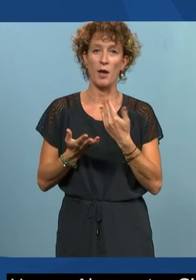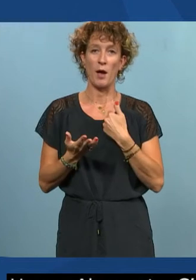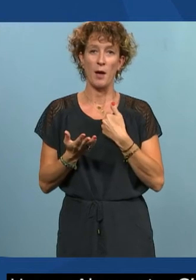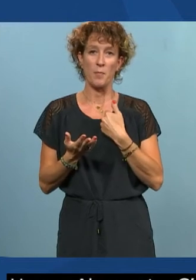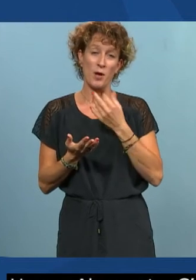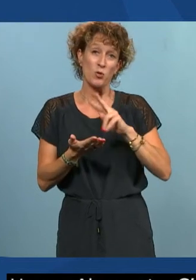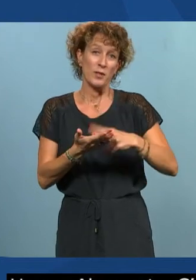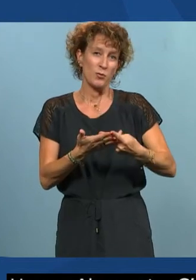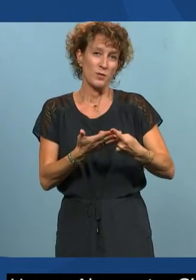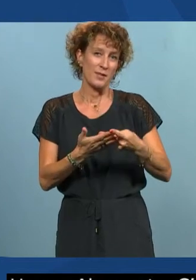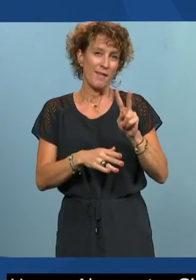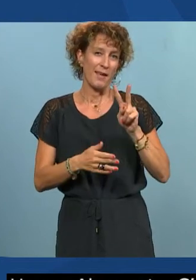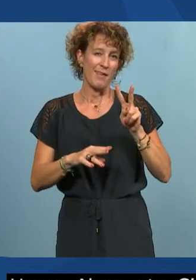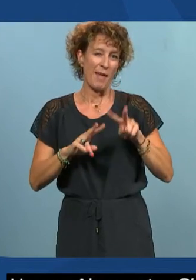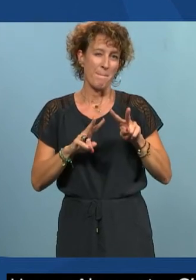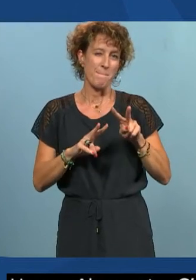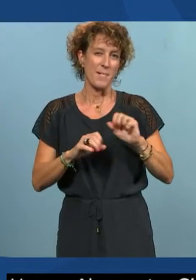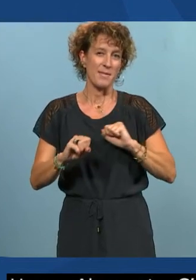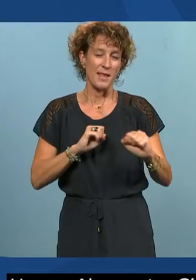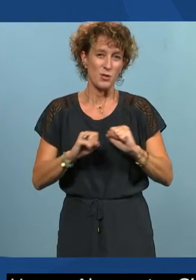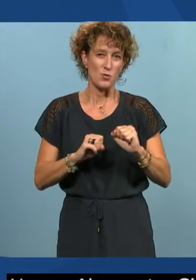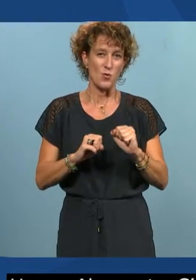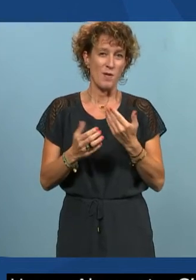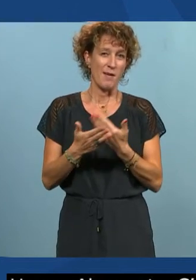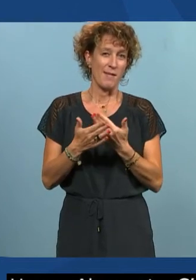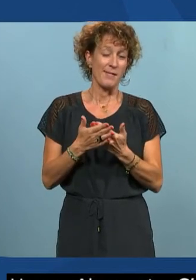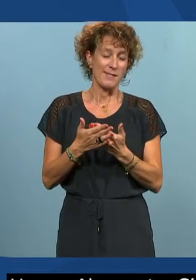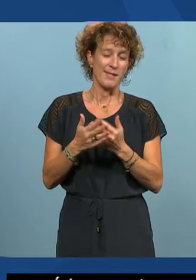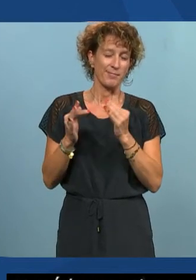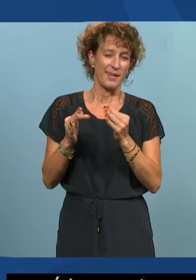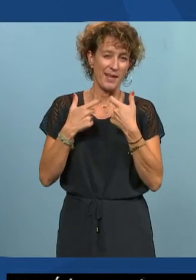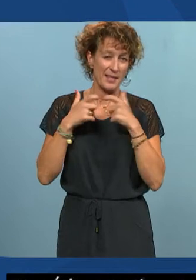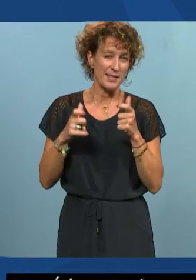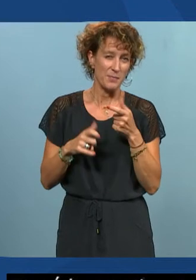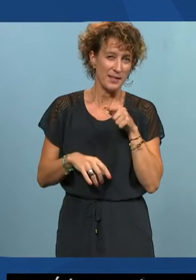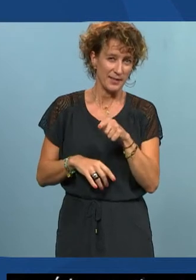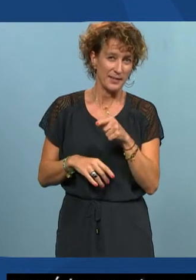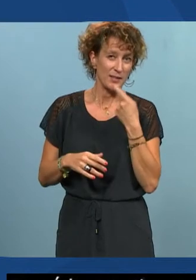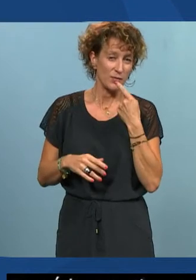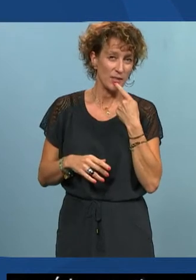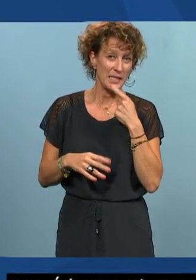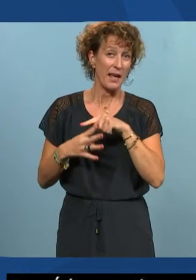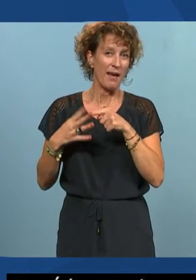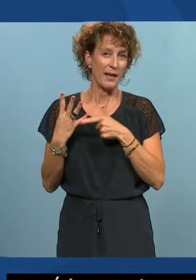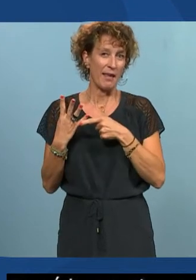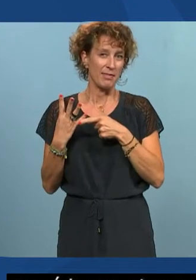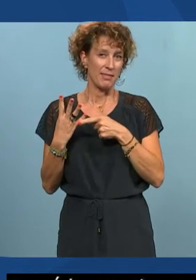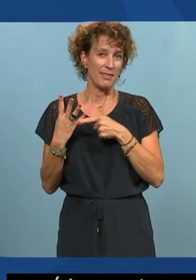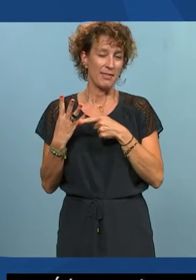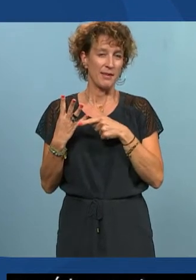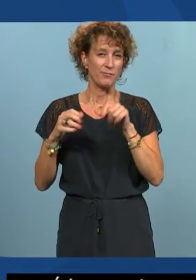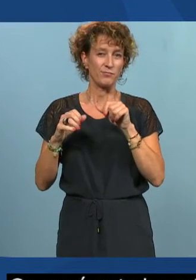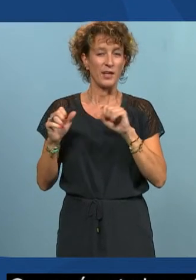des verbes d'action qui permettent ensuite de commencer à toucher du doigt les enjeux de l'accessibilité. C'est quatre types d'actions qu'on va avoir pour